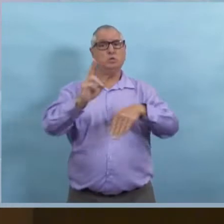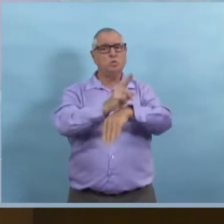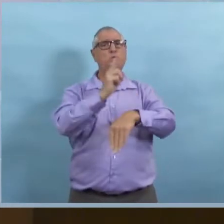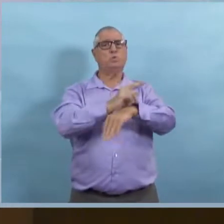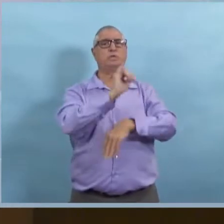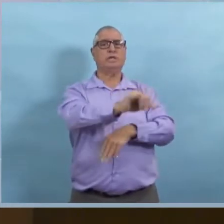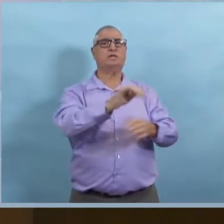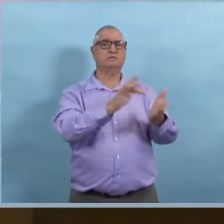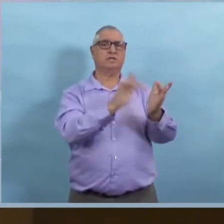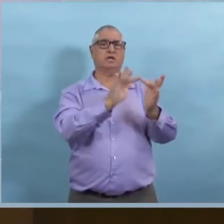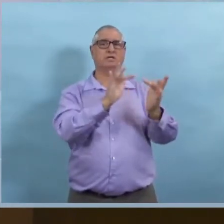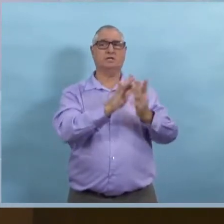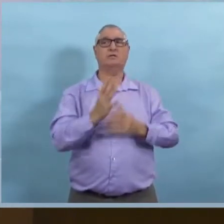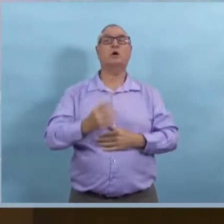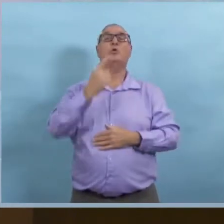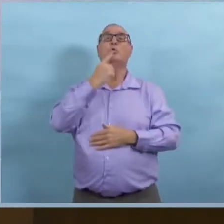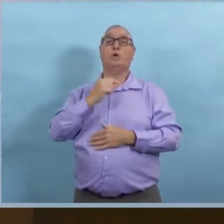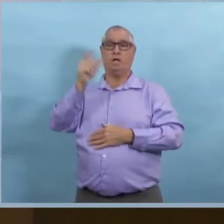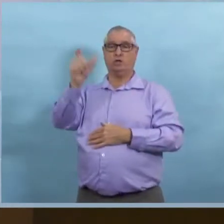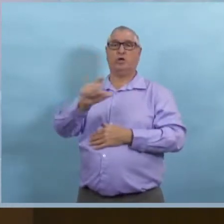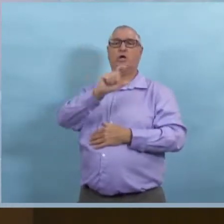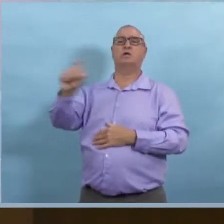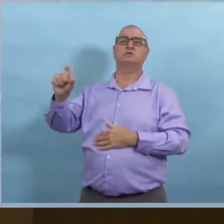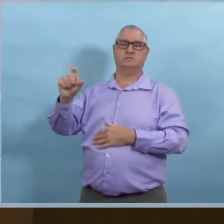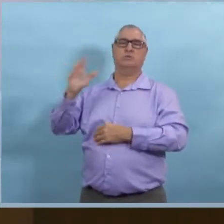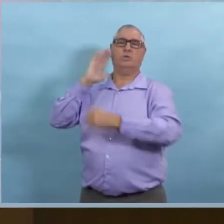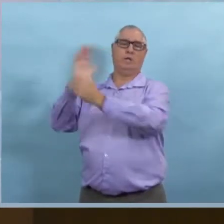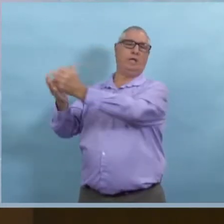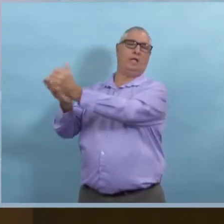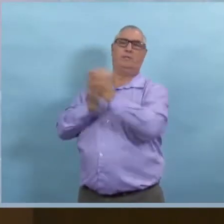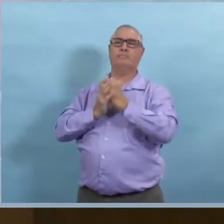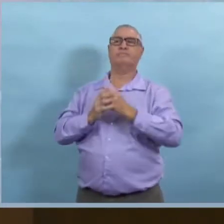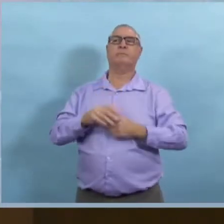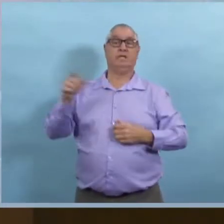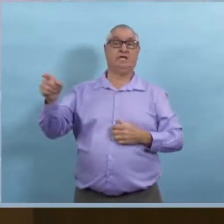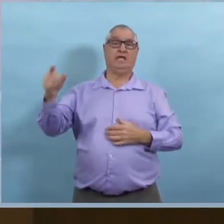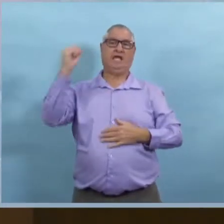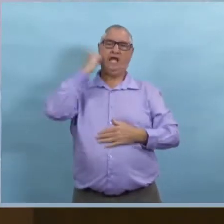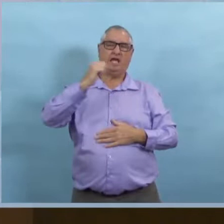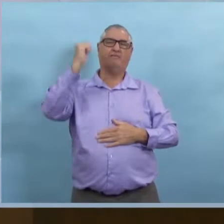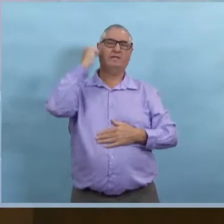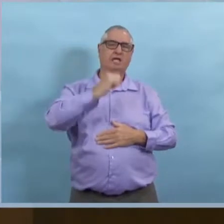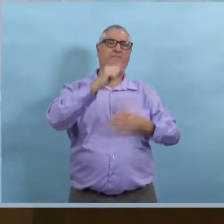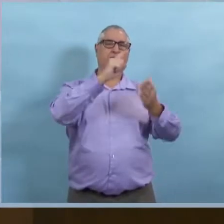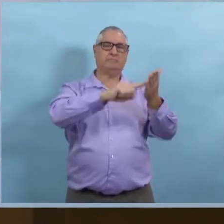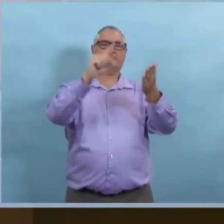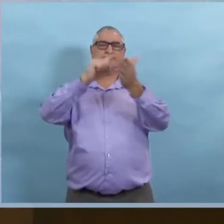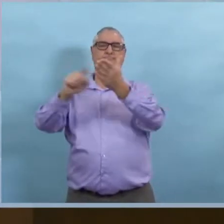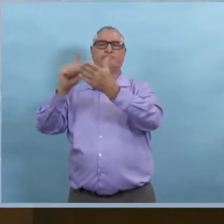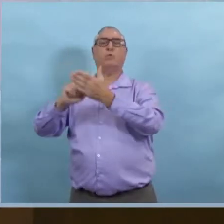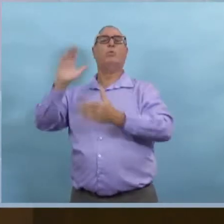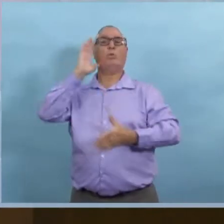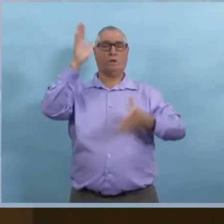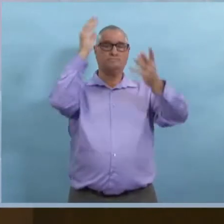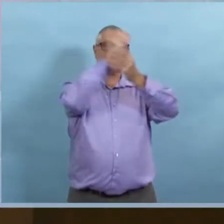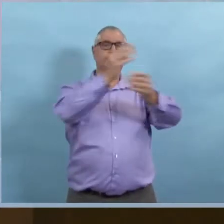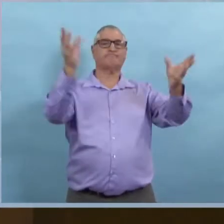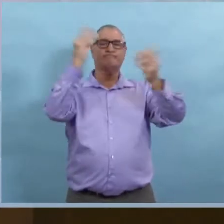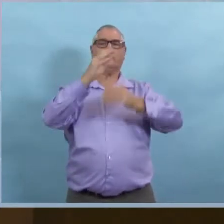partenaires qui vont pouvoir appuyer toutes ces enquêtes sur les contacts, faire aussi le suivi auprès des contacts qui ont été identifiés tous les jours, etc.